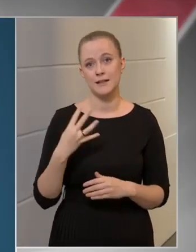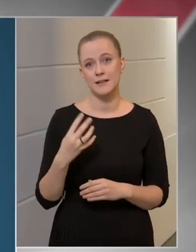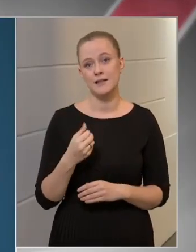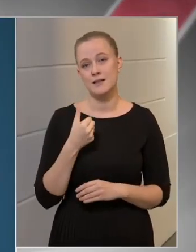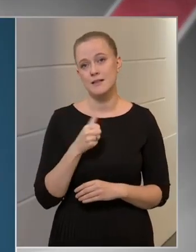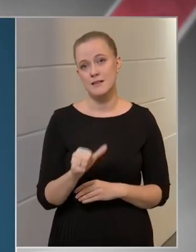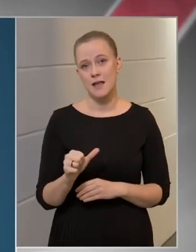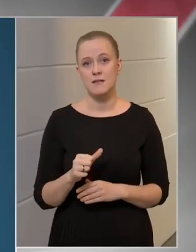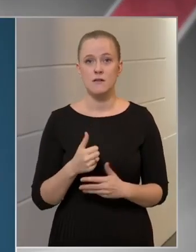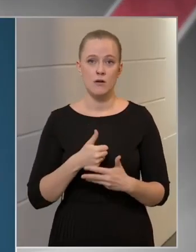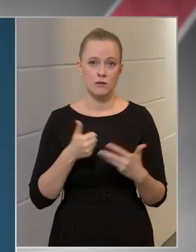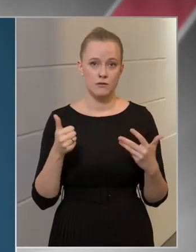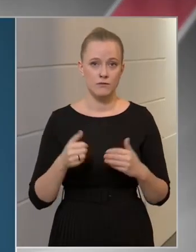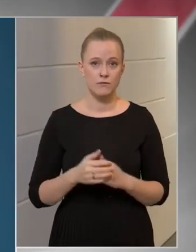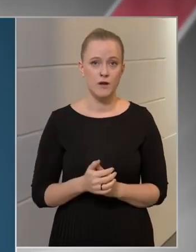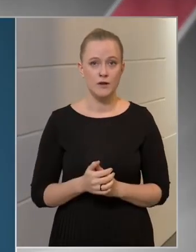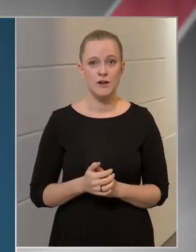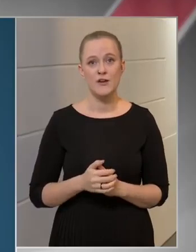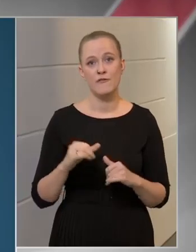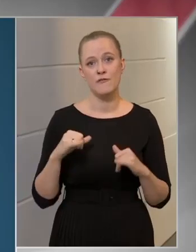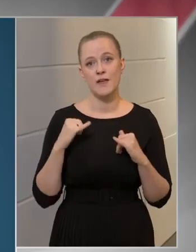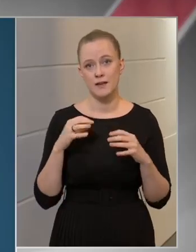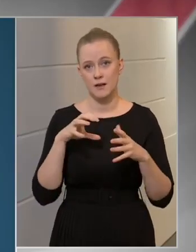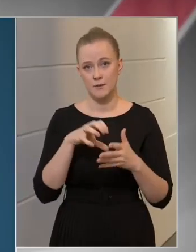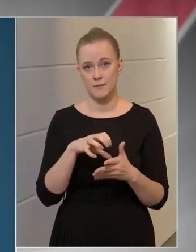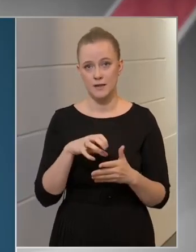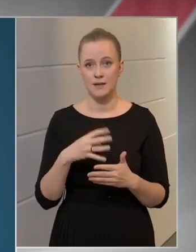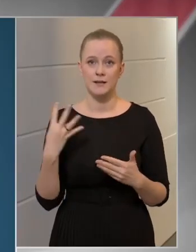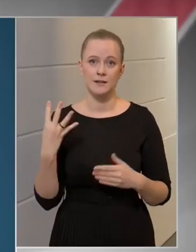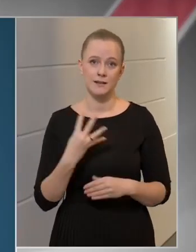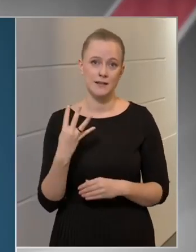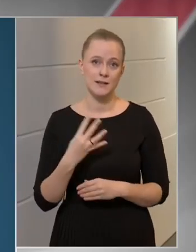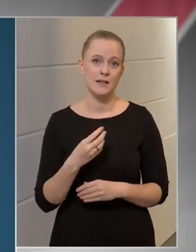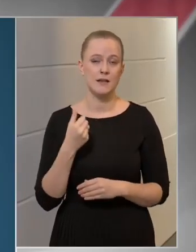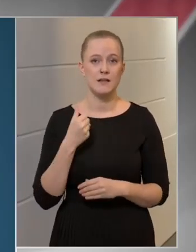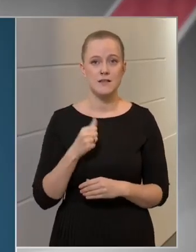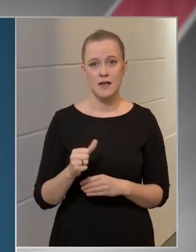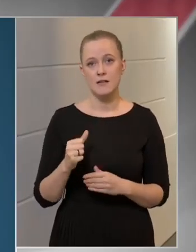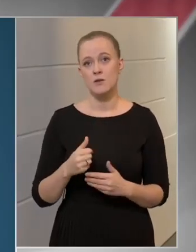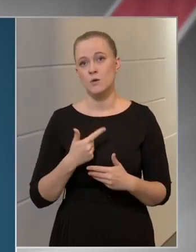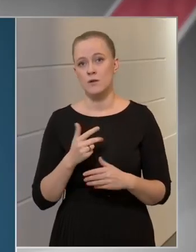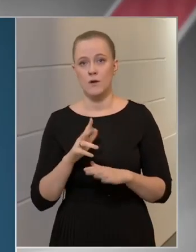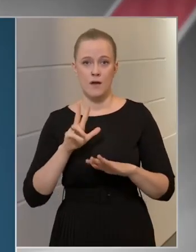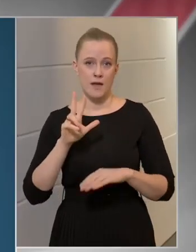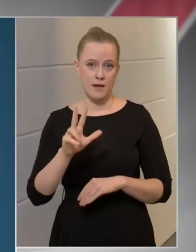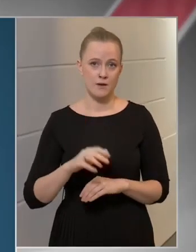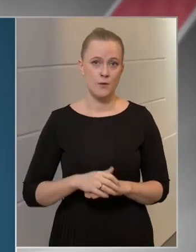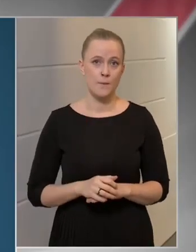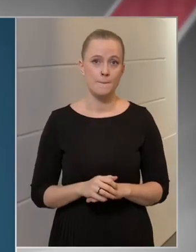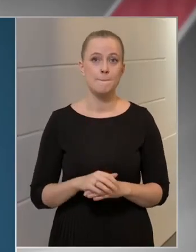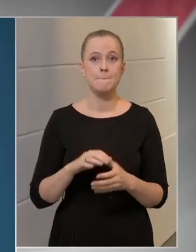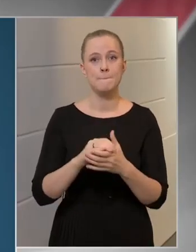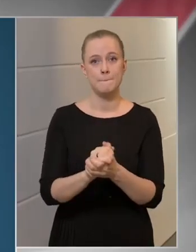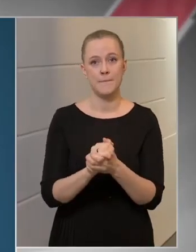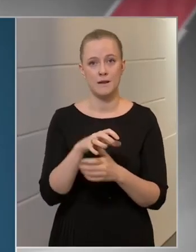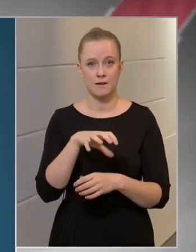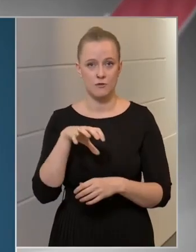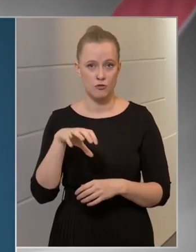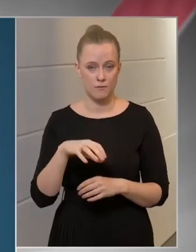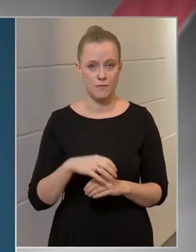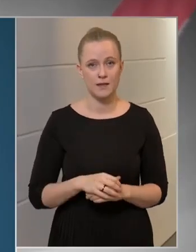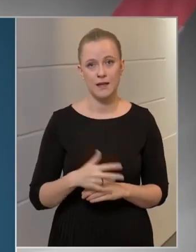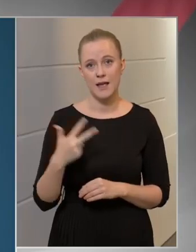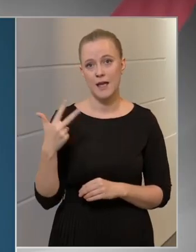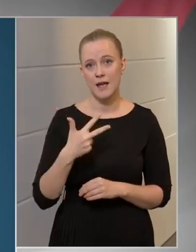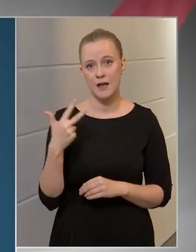Fejér megyében 4123, Békés megyében